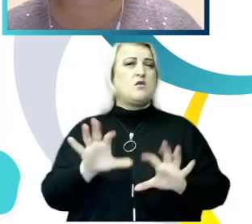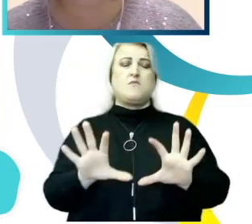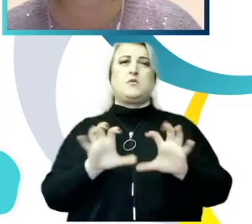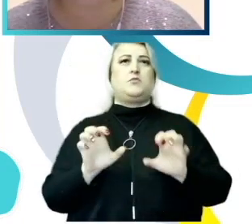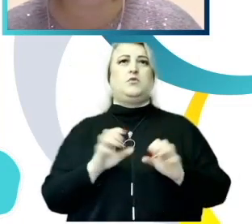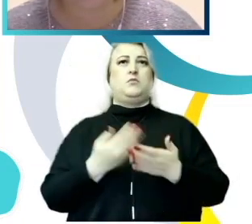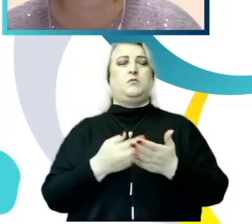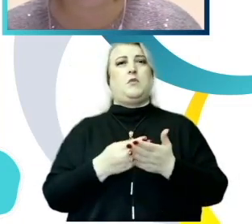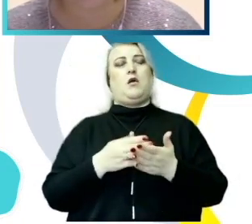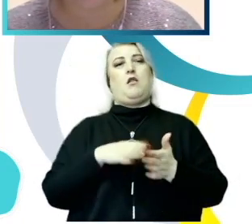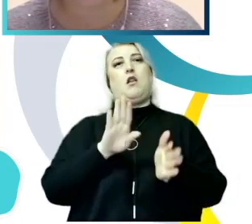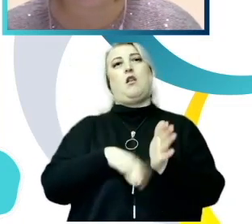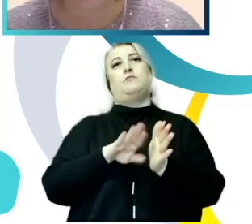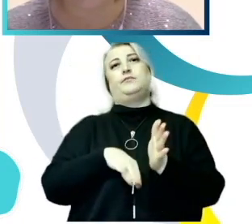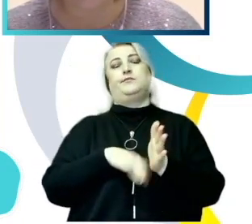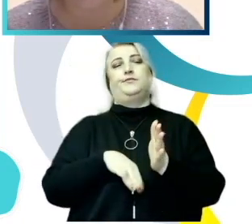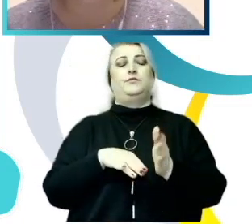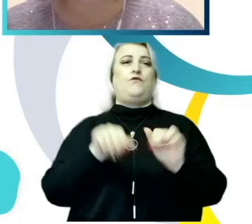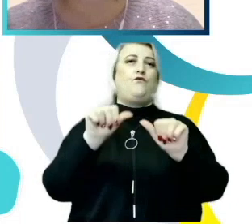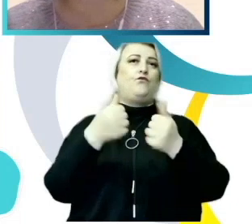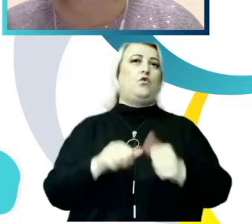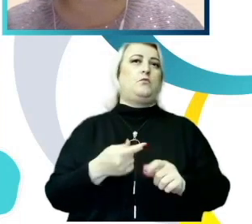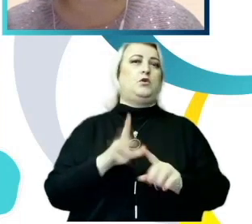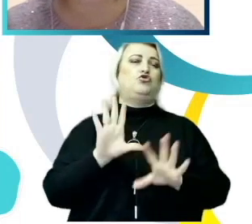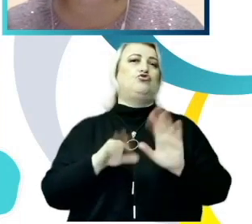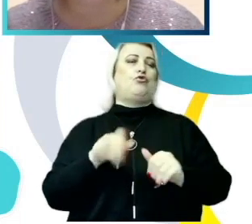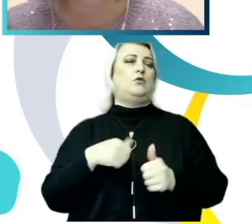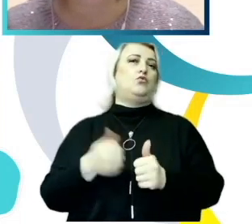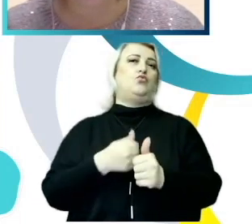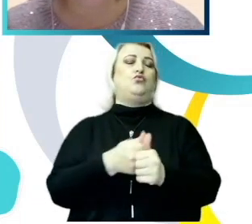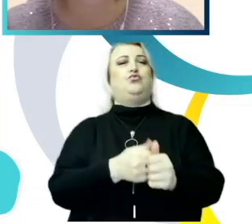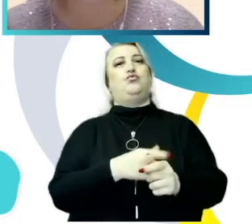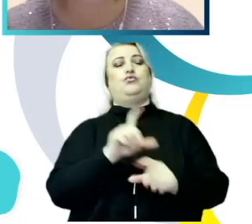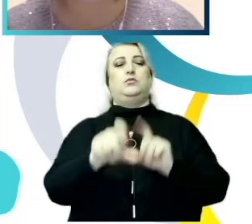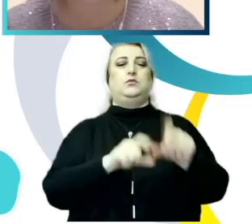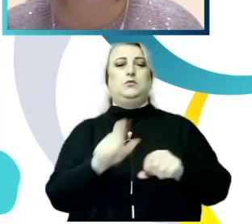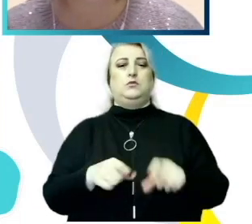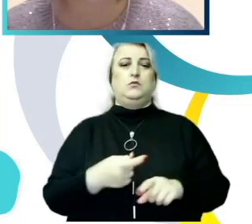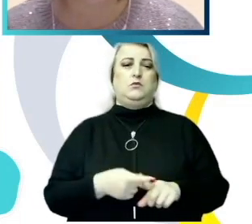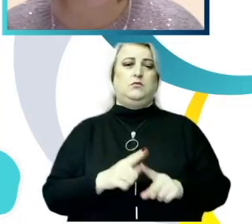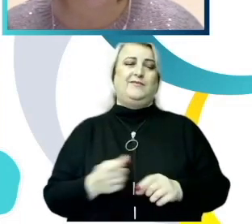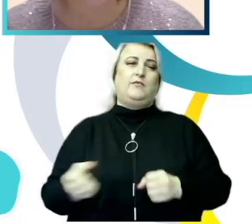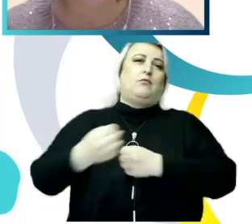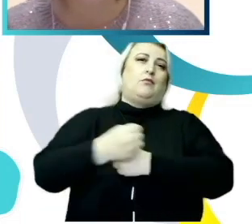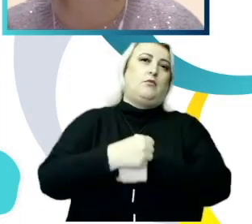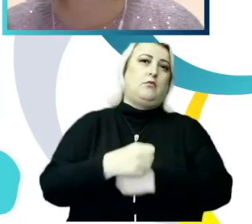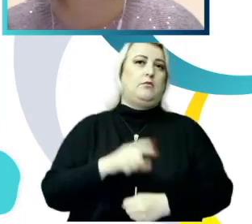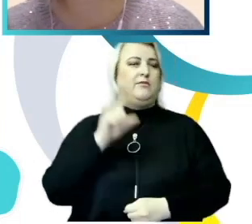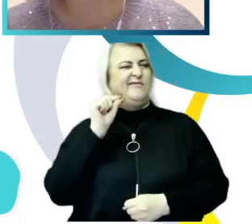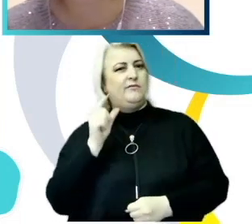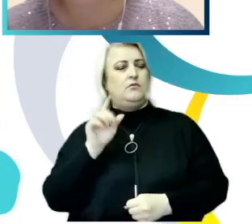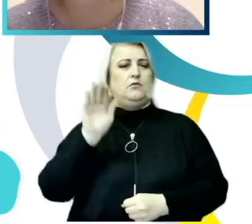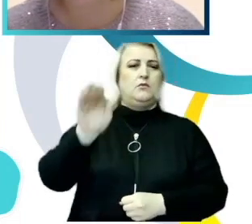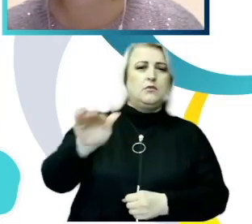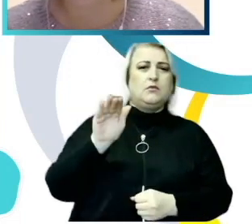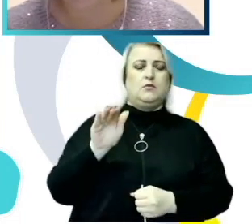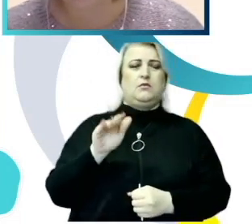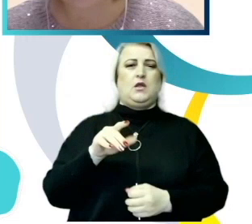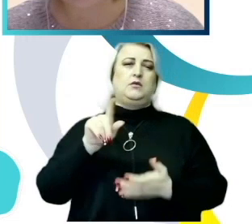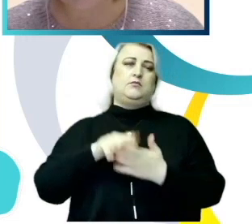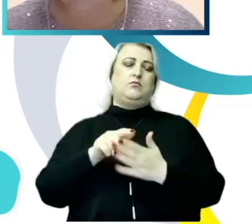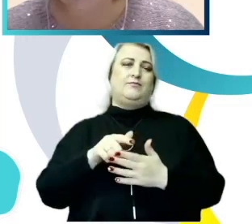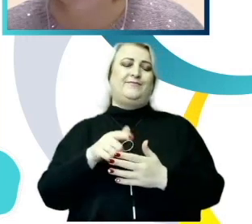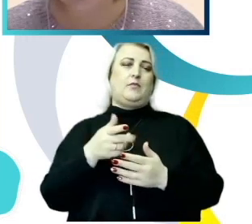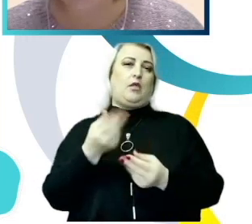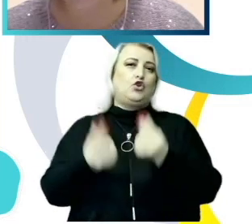drept cazări de hărțuire sexuală. Privirile și gesturile de ochiate, îmbrățișările nepermise, folosirea unui limbaj sau glume cu